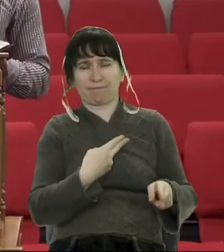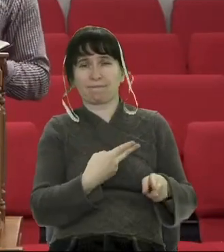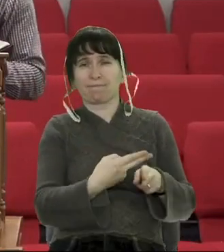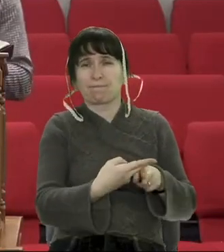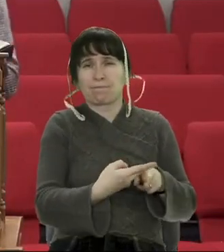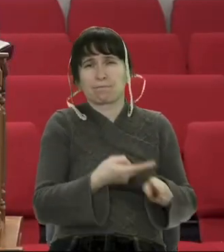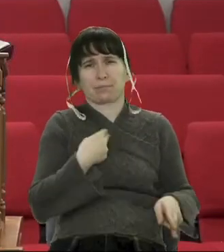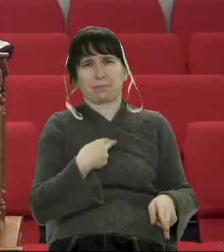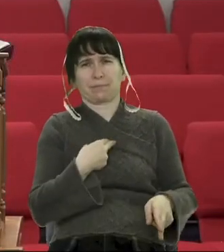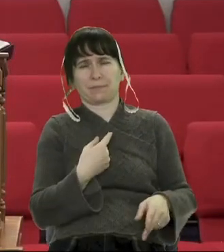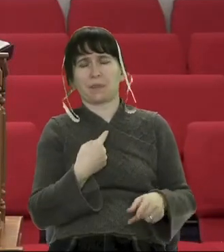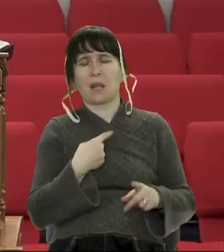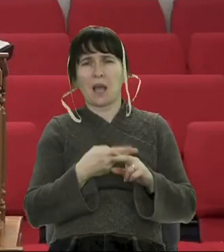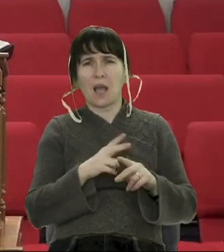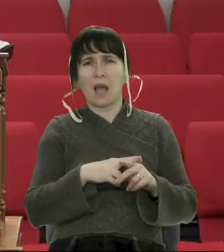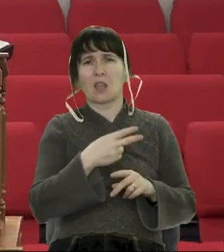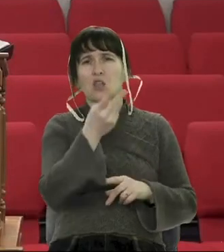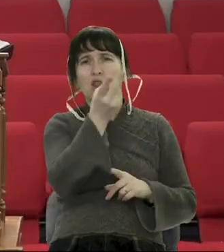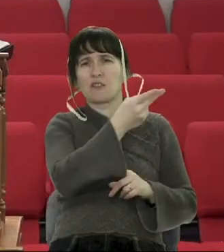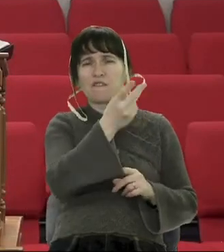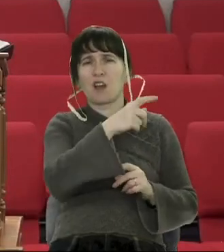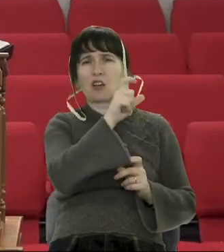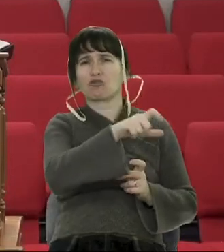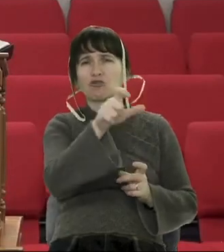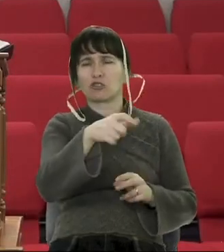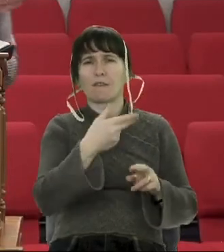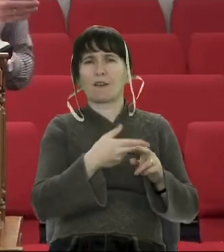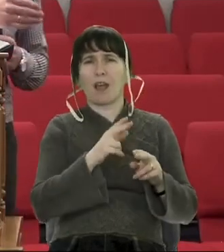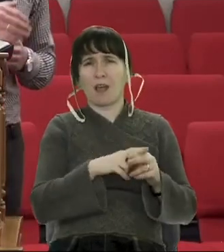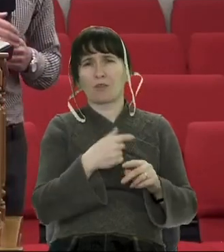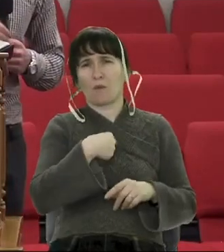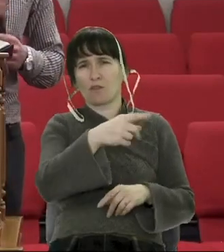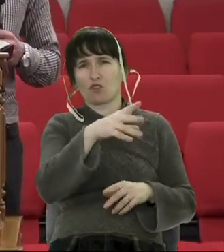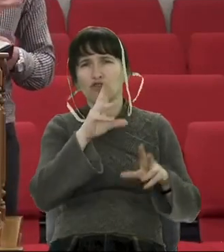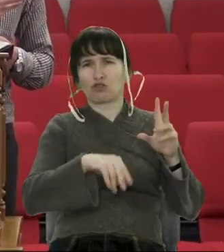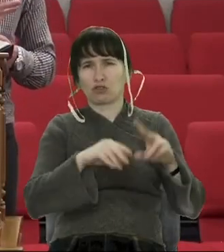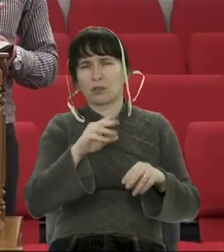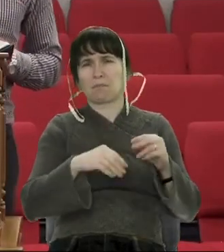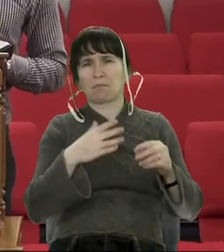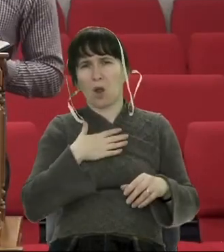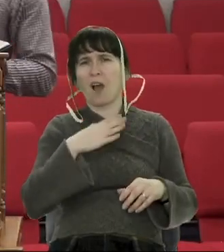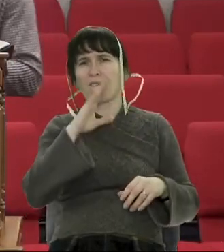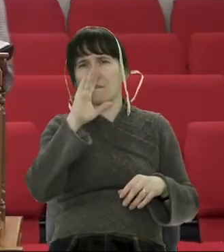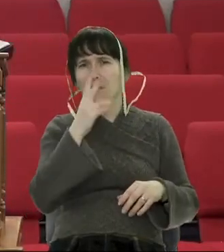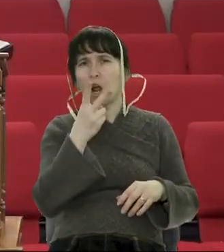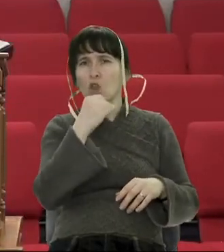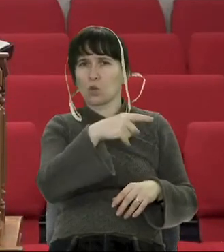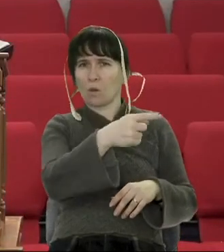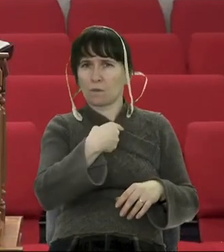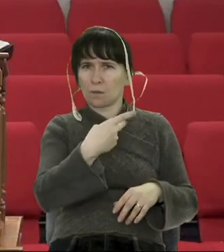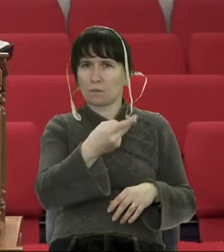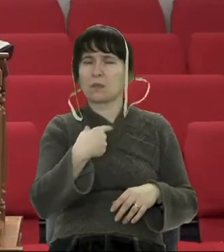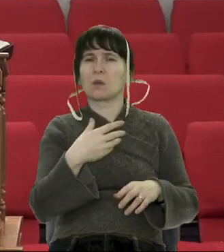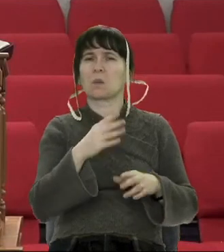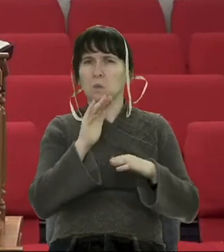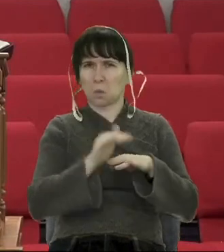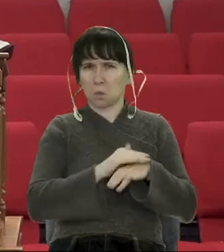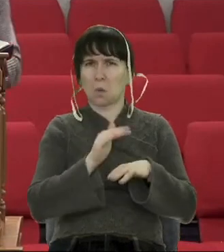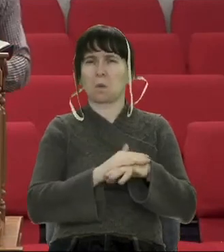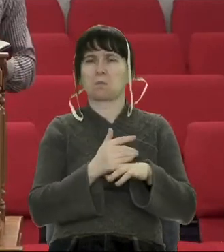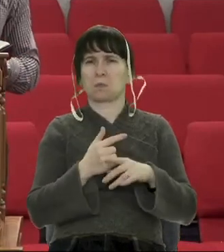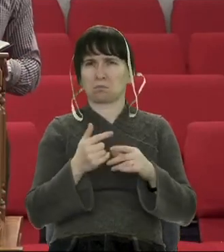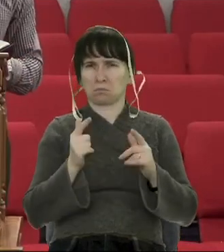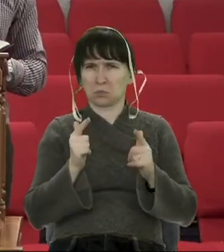Давид розумів, що навіть ті генерали були, здається, опонентами його, ніби ворогами. Але Давид міг розглядіти в них